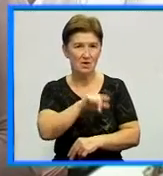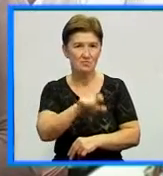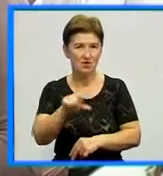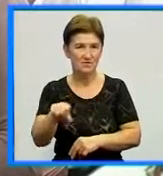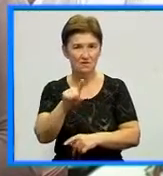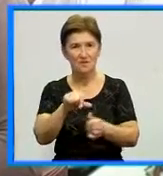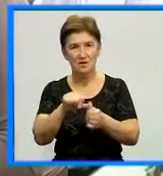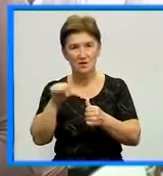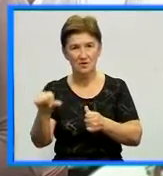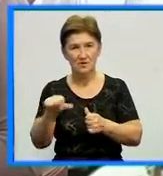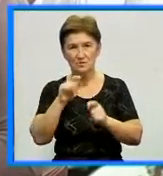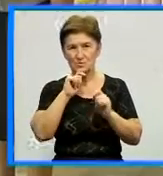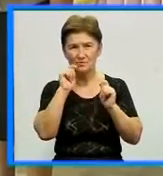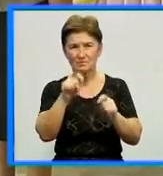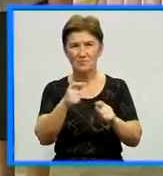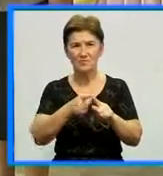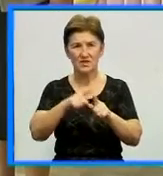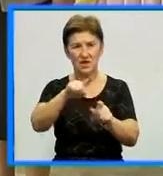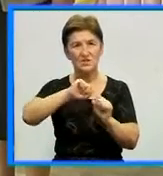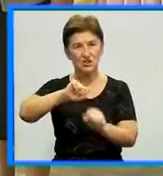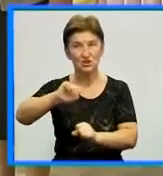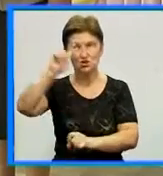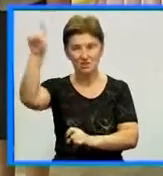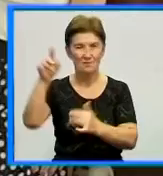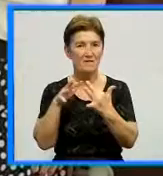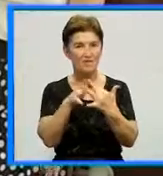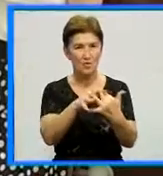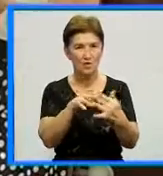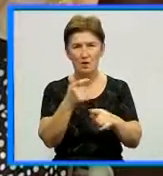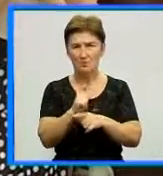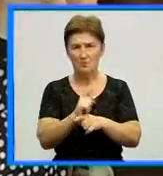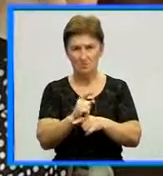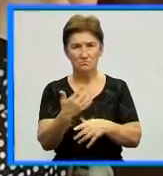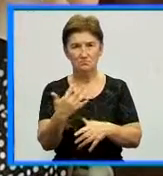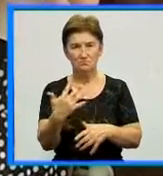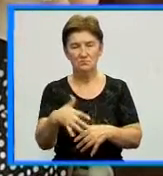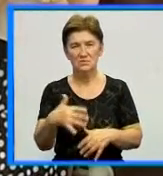Окремо відзначили шахтарів, які нині захищають бідківщину в зоні АТО. Їх більше півсотні.